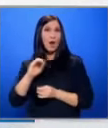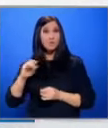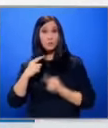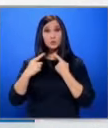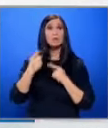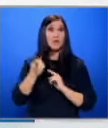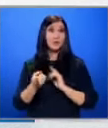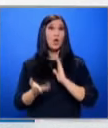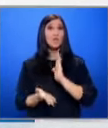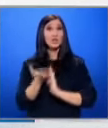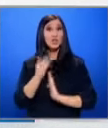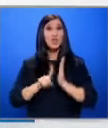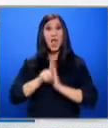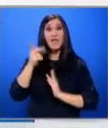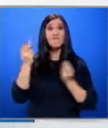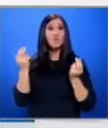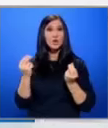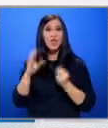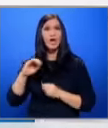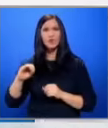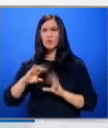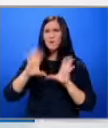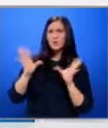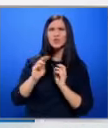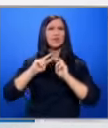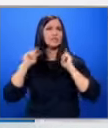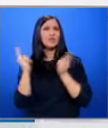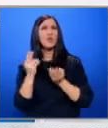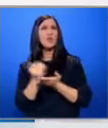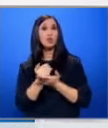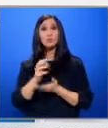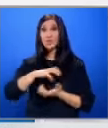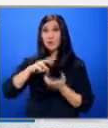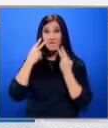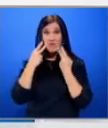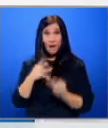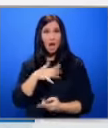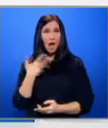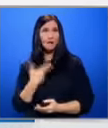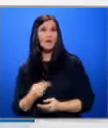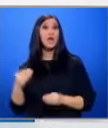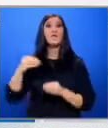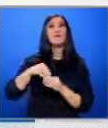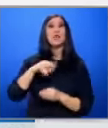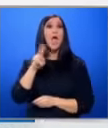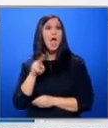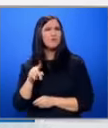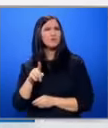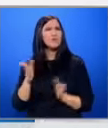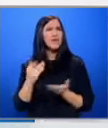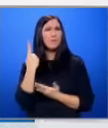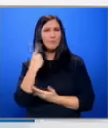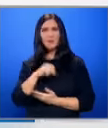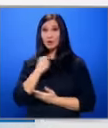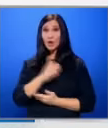покачваща се инфлация в Европа И въобще при глобалната економическа криза Видяхме, че Харватия въведе еврото Това стана на 1